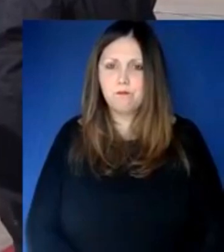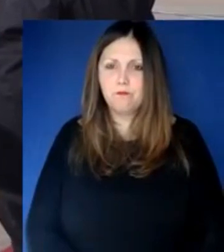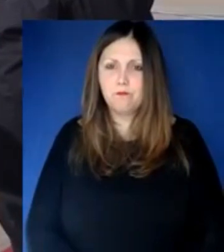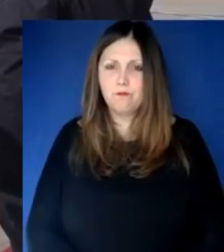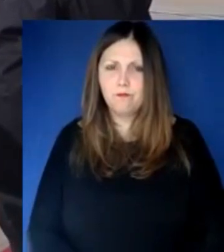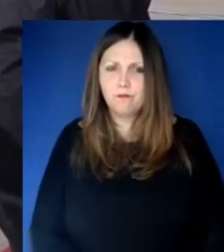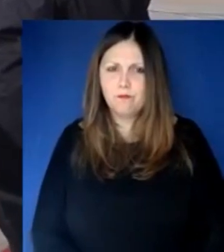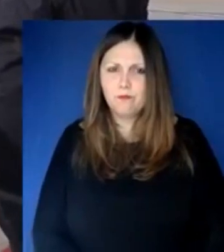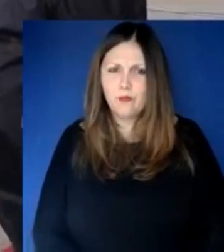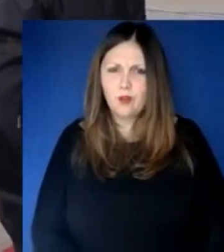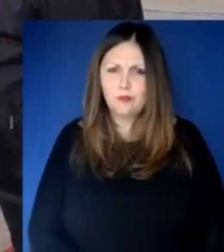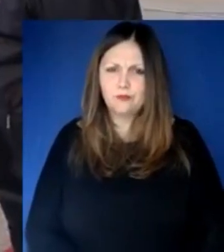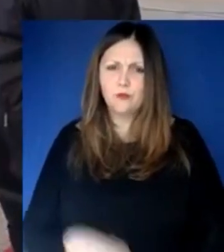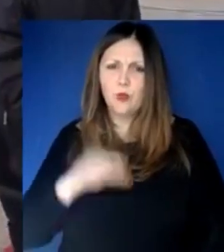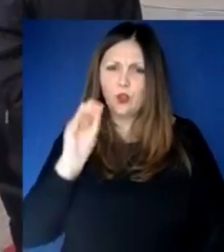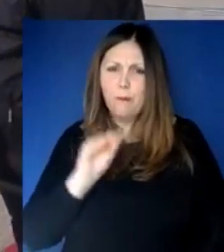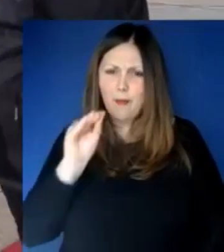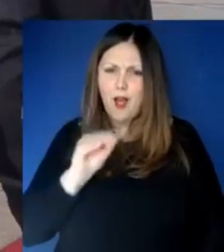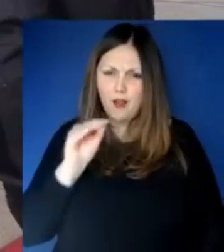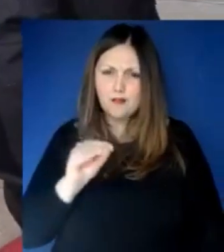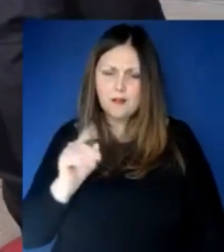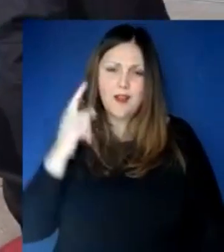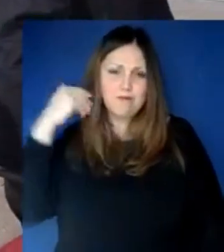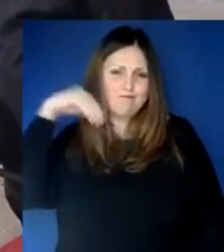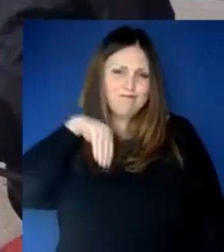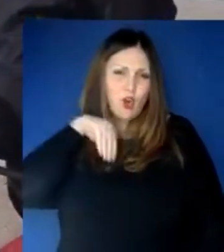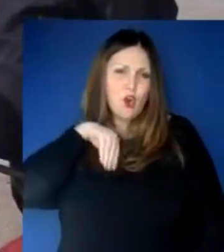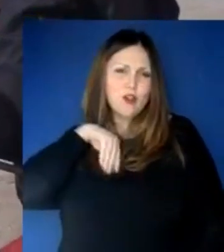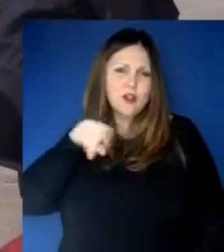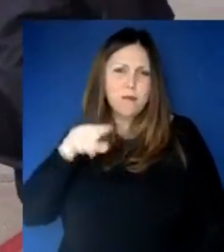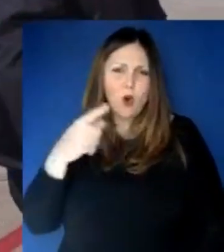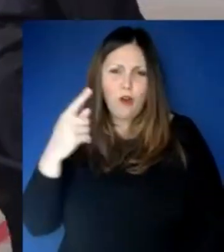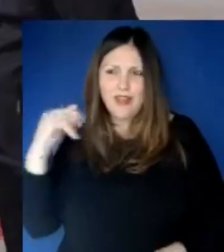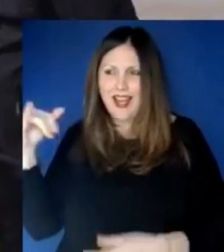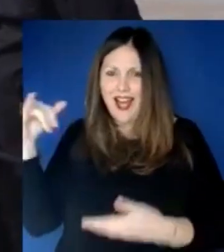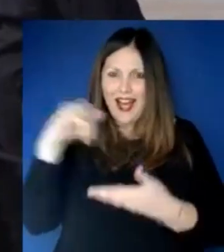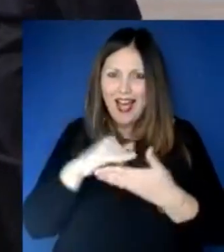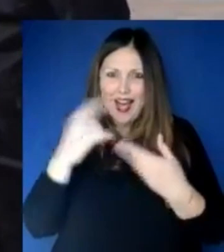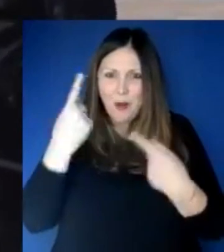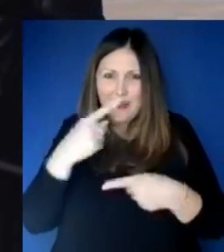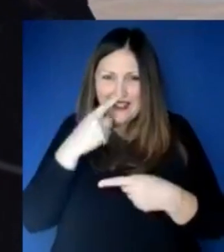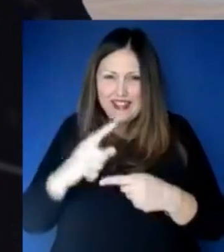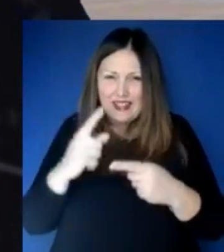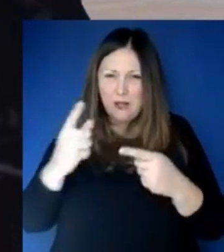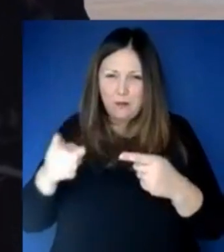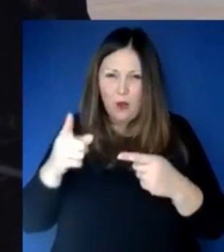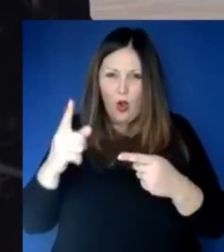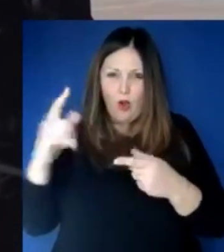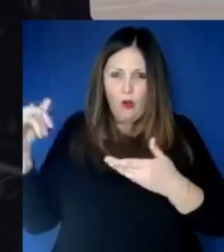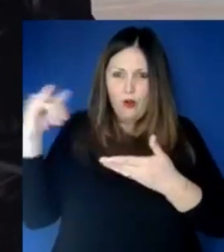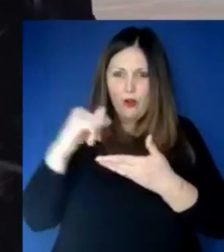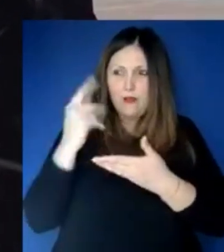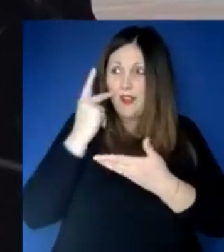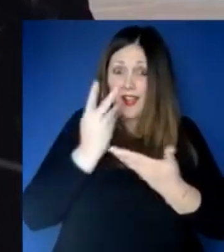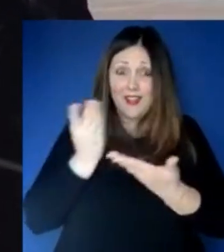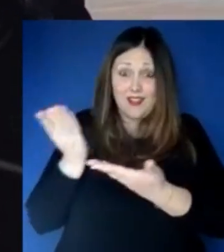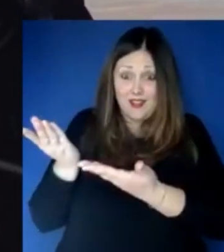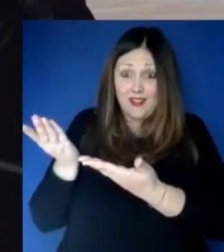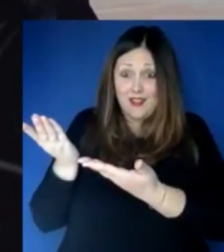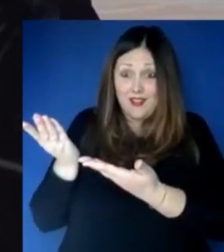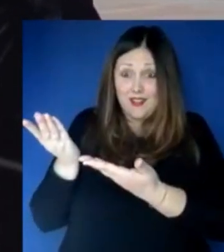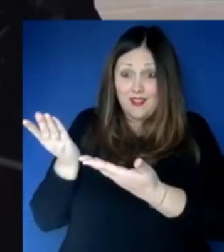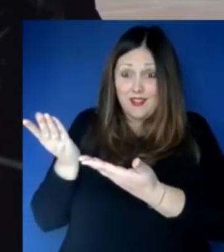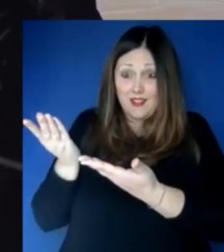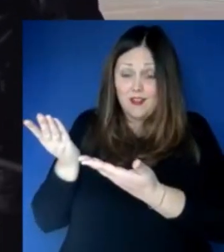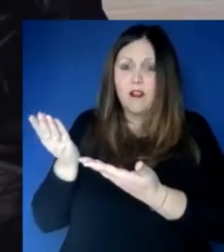aereo del genere qui per la sanità pugliese? È un successo. Che cosa ha in questo momento lei?